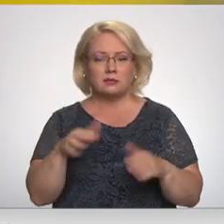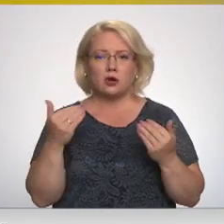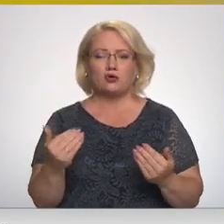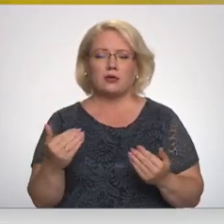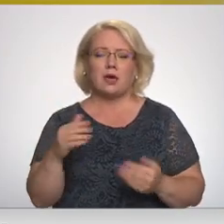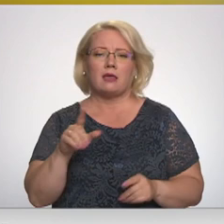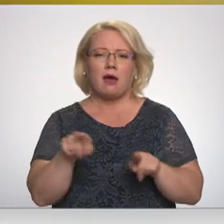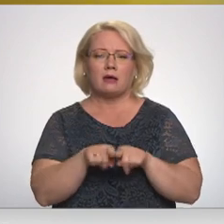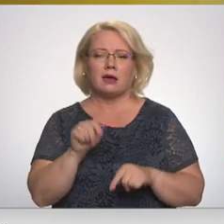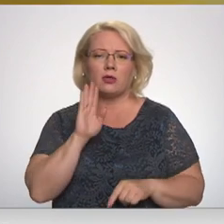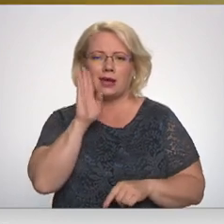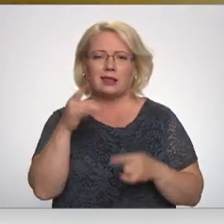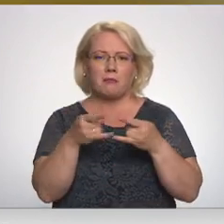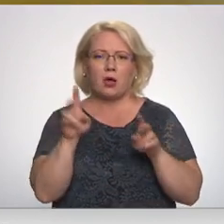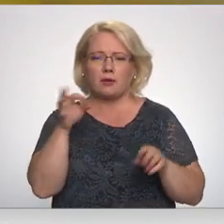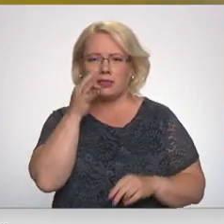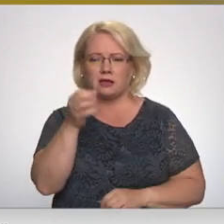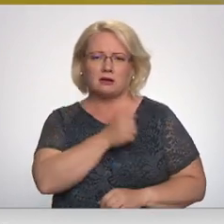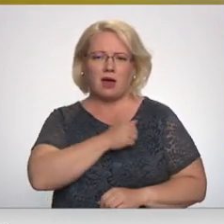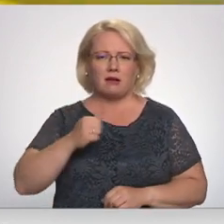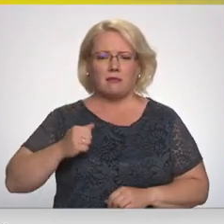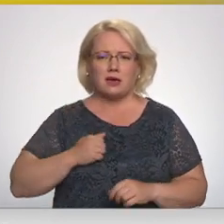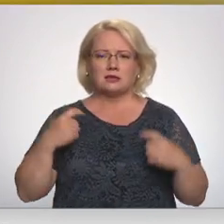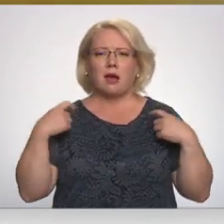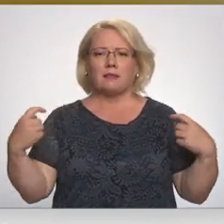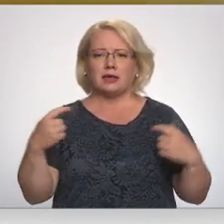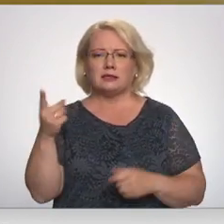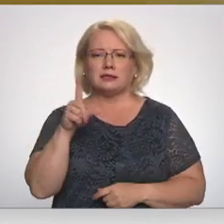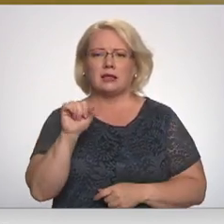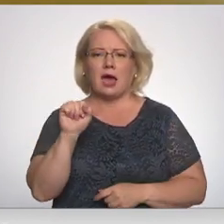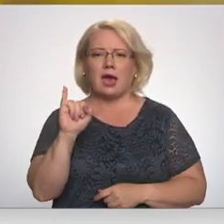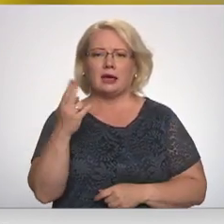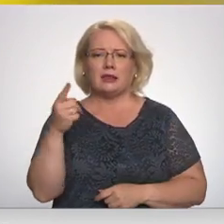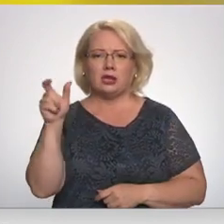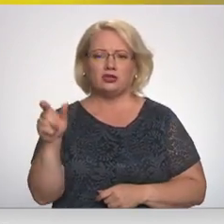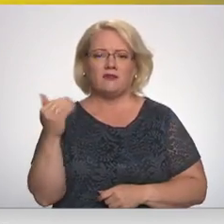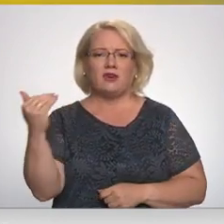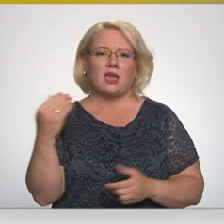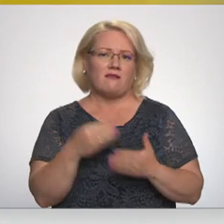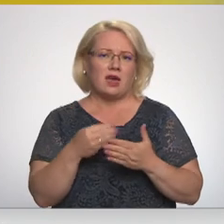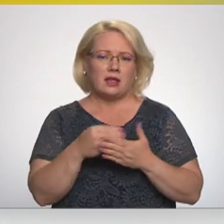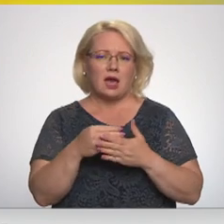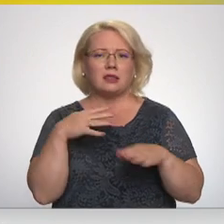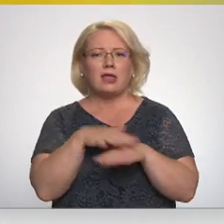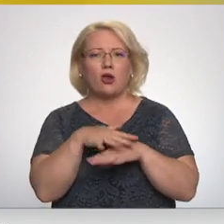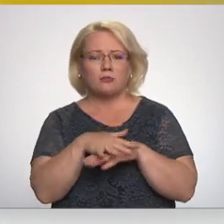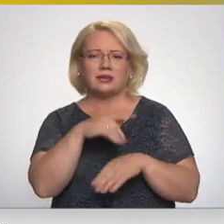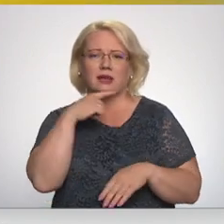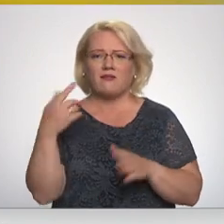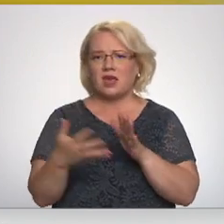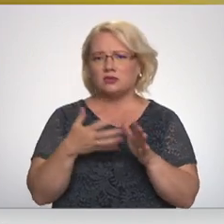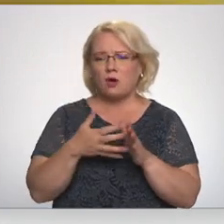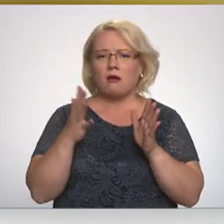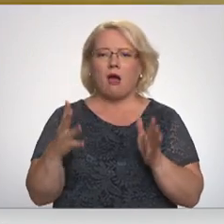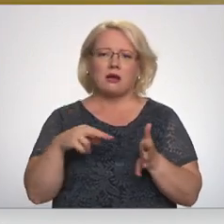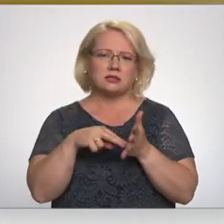raidījumā Rīta Panarāma sacīja Nacionālo bruņoto spēku kapteinis Jānis Slaidiņš. Viņa vērtējumā terorismu Krievija arī turpmāk izmantos kā